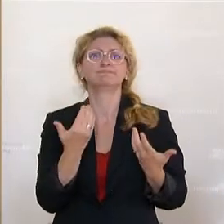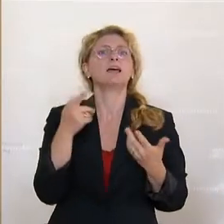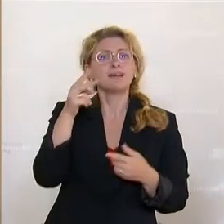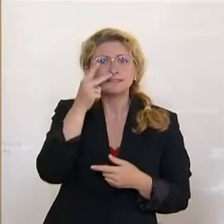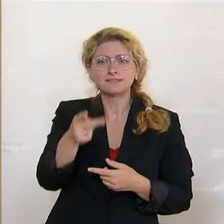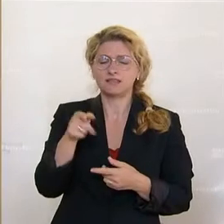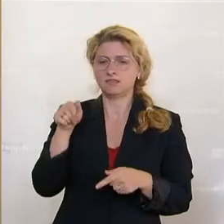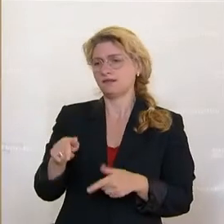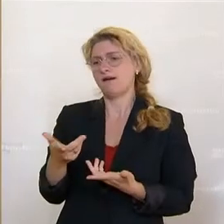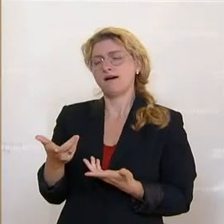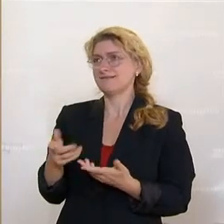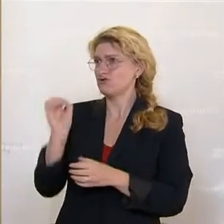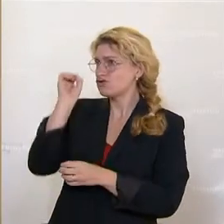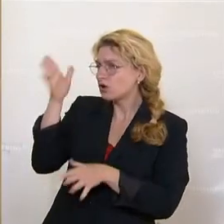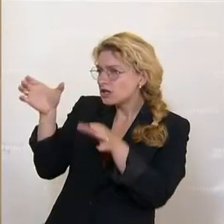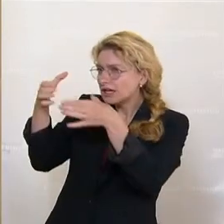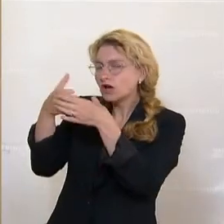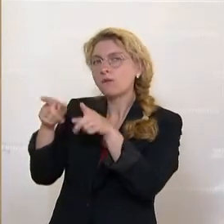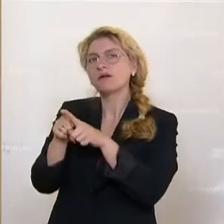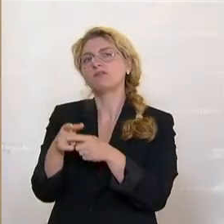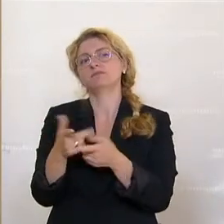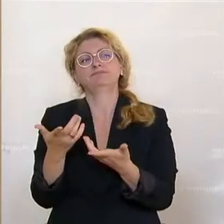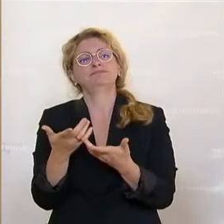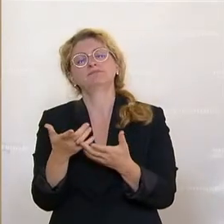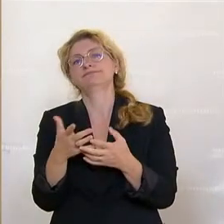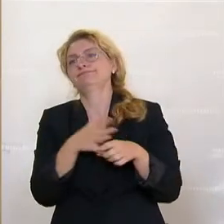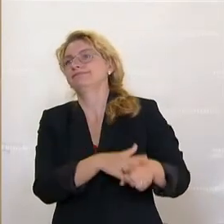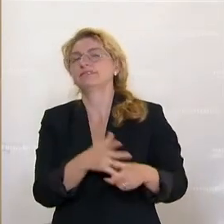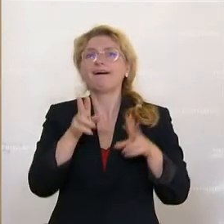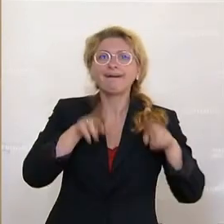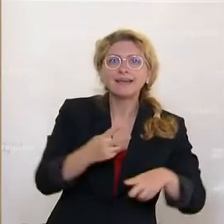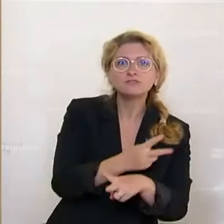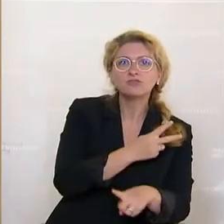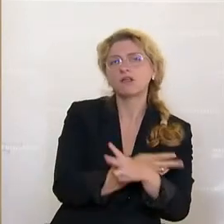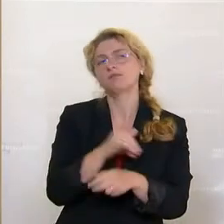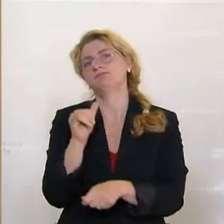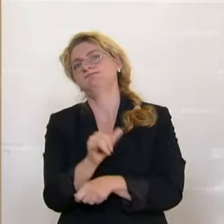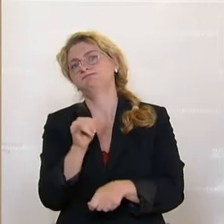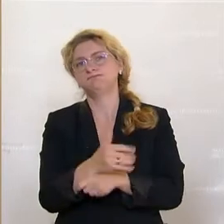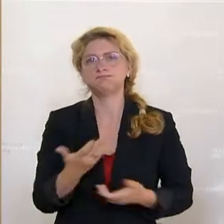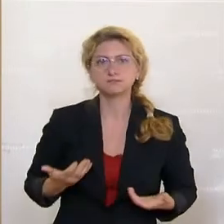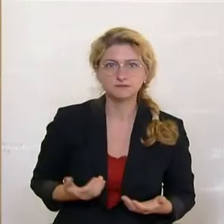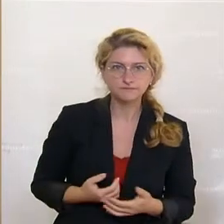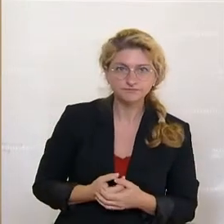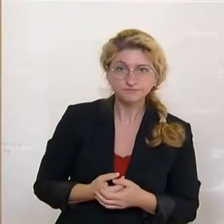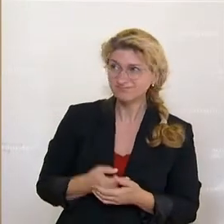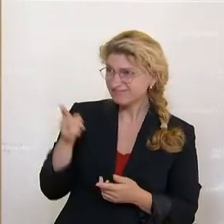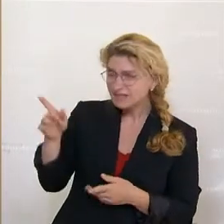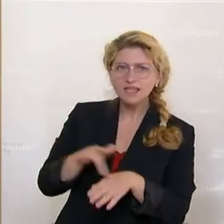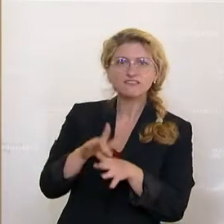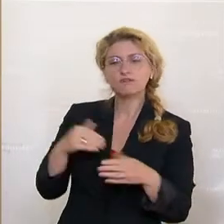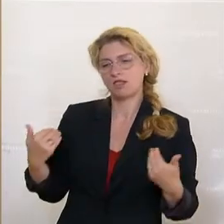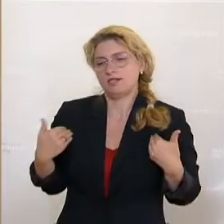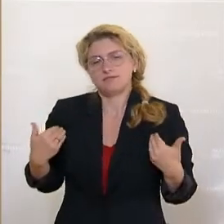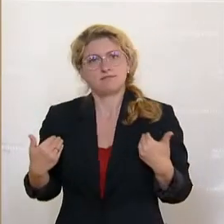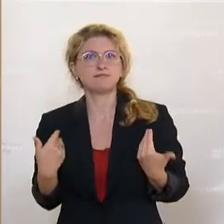diese türkise Truppe gegenüber dem Rechtsstaat und den Institutionen auftritt. Sie halten sich für untastbar. Und das